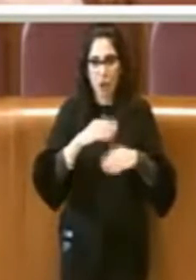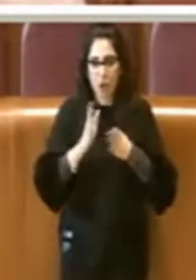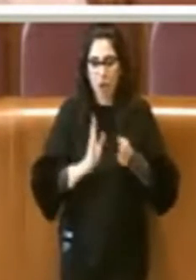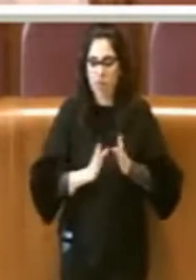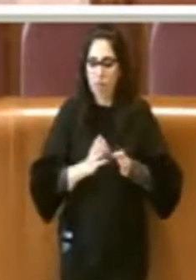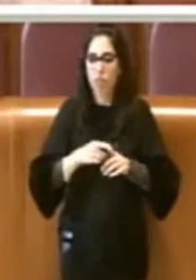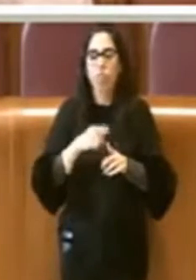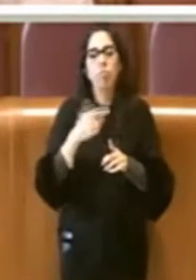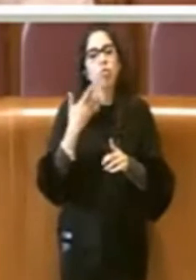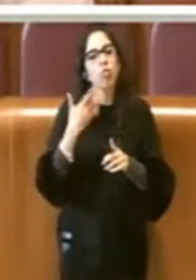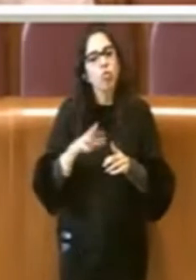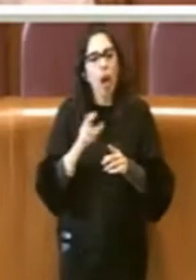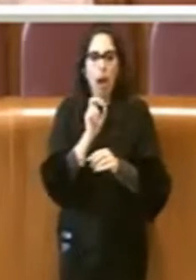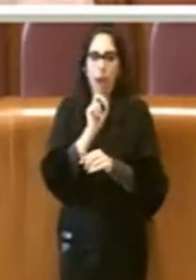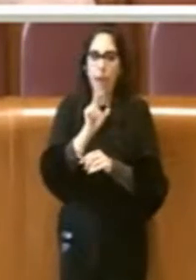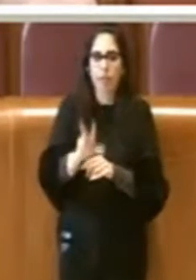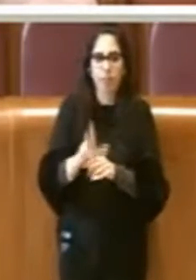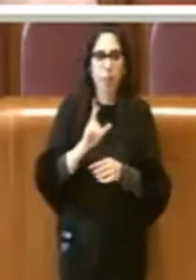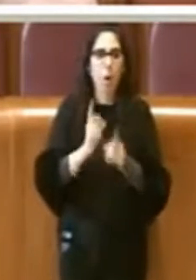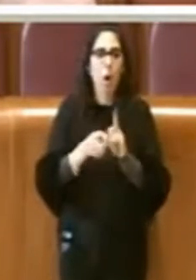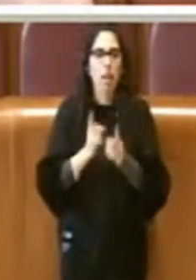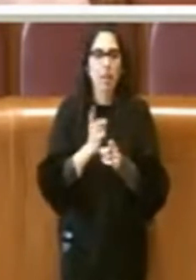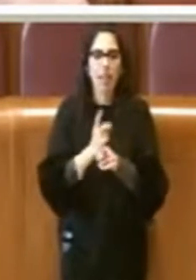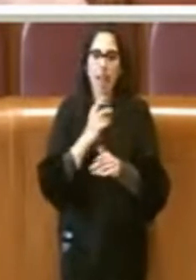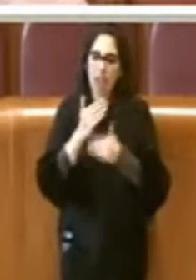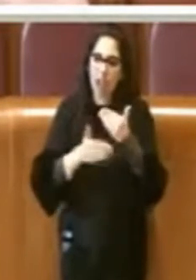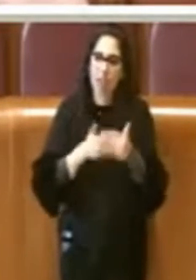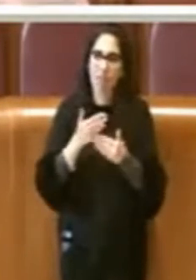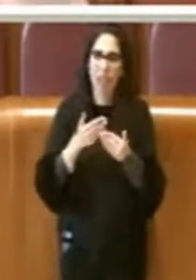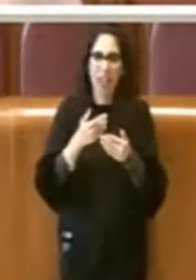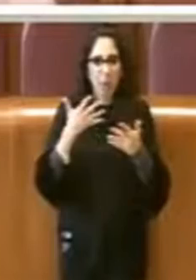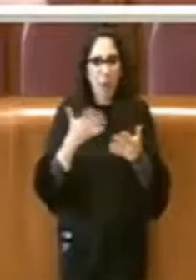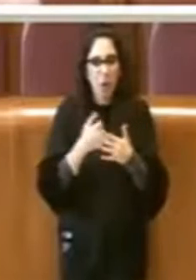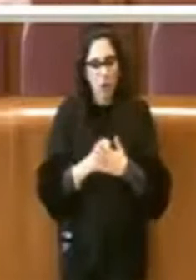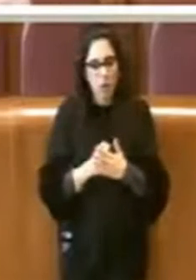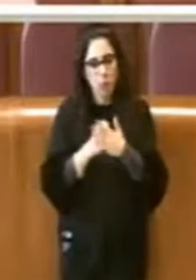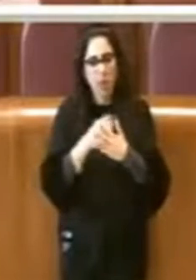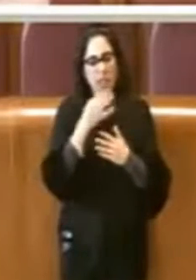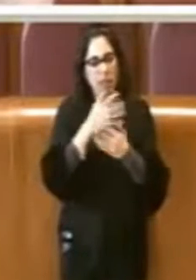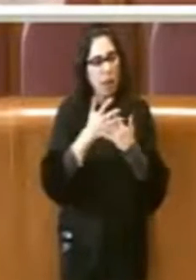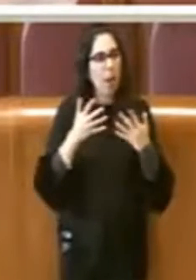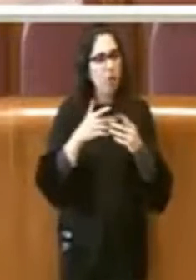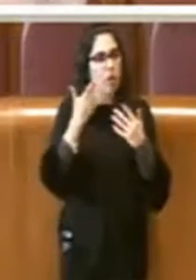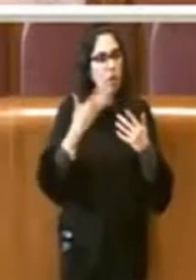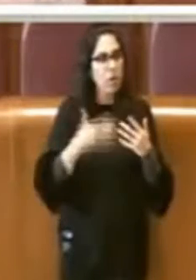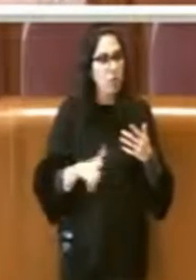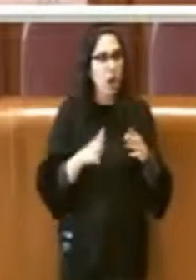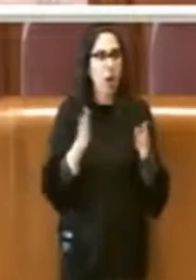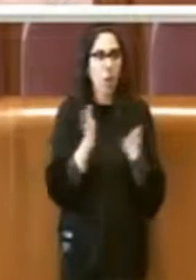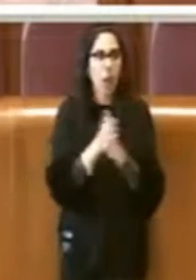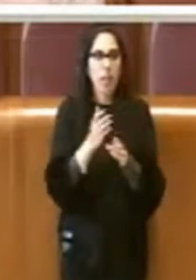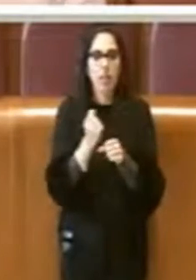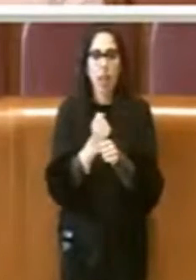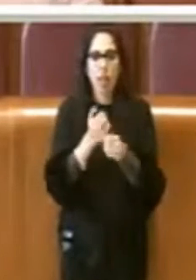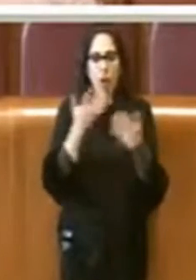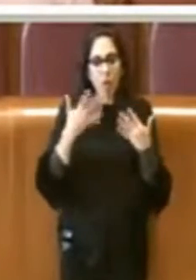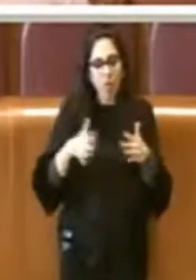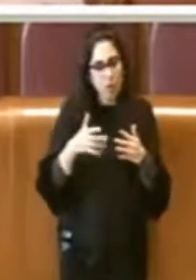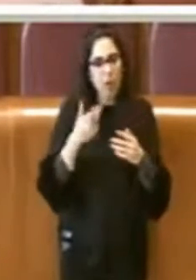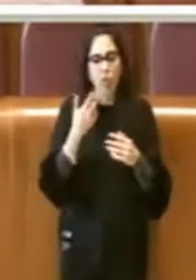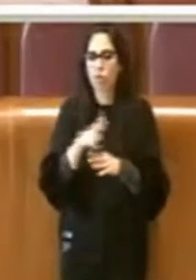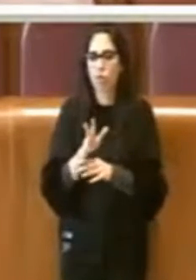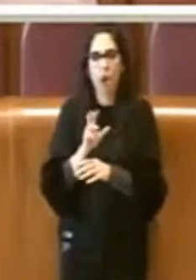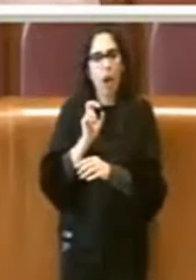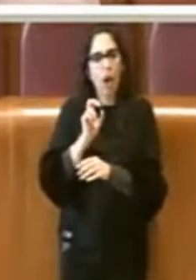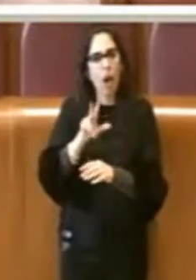l'indirizzo politico e quindi questa maggioranza lo ha già espresso in tutti i lavori che ha fatto. Non ultimo, l